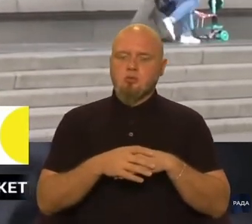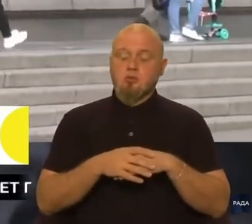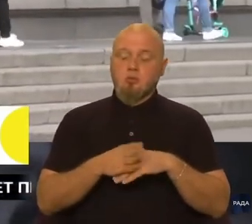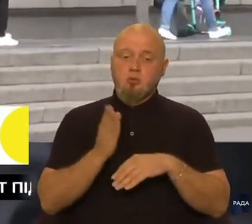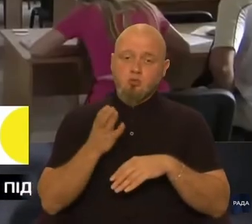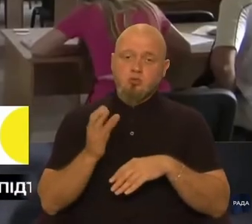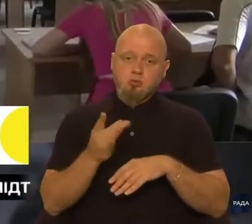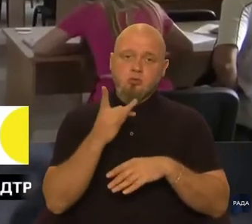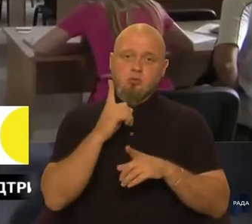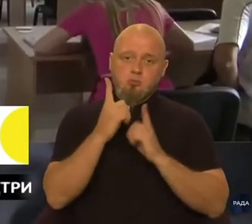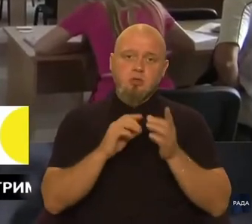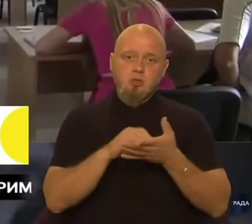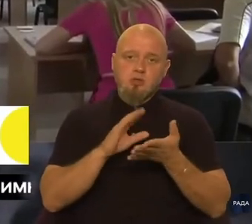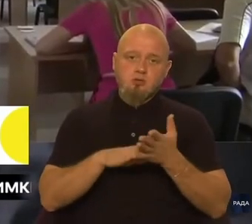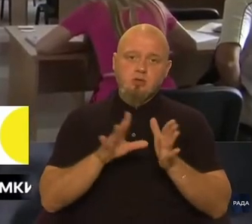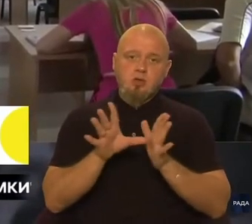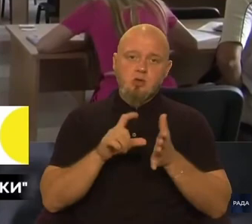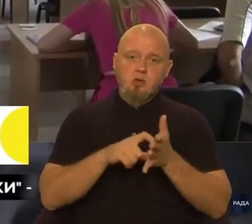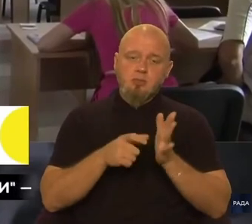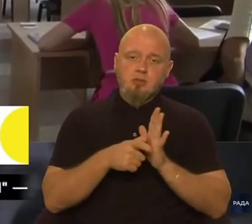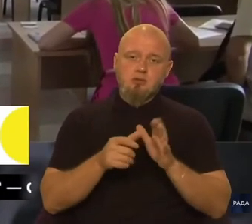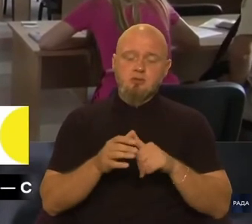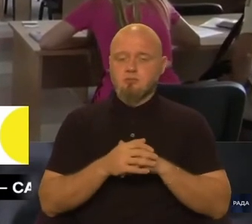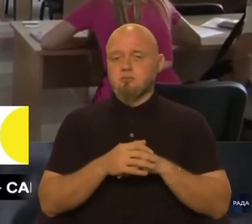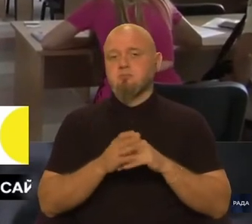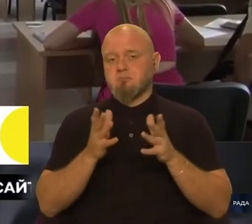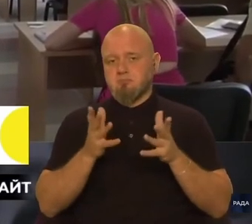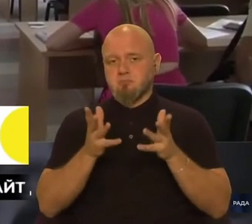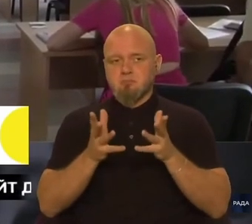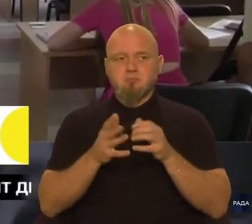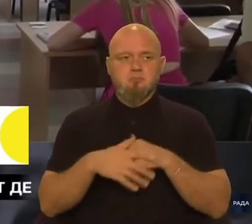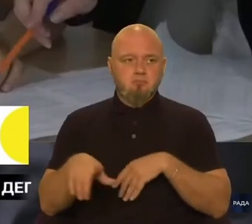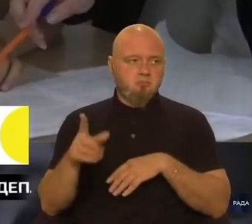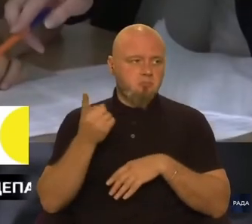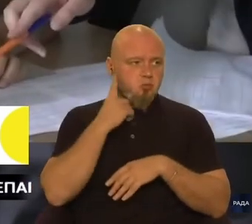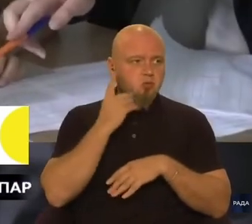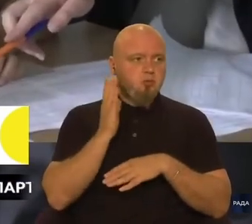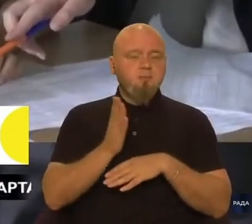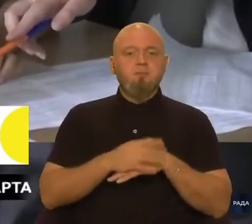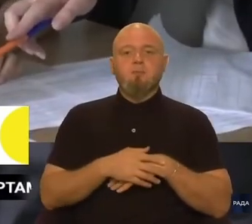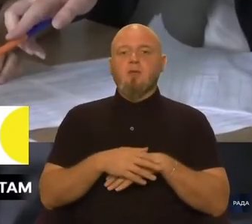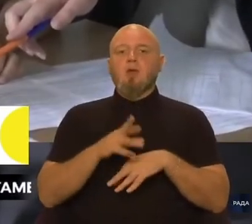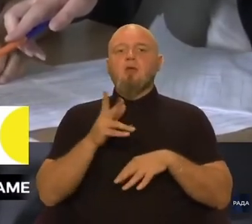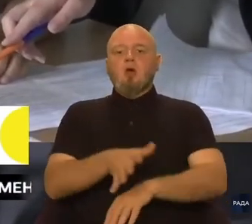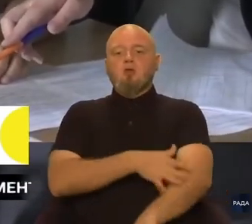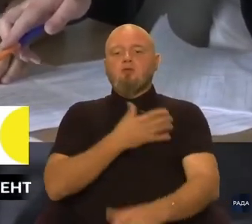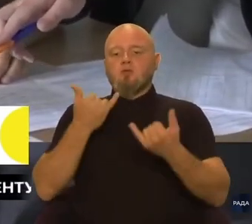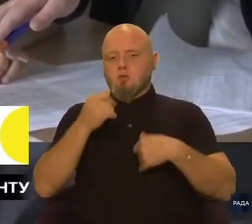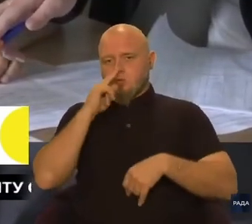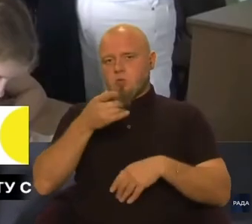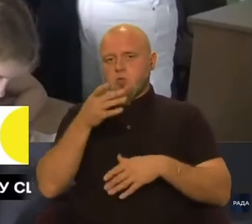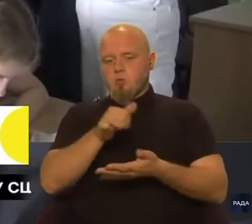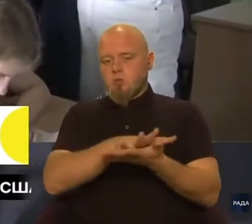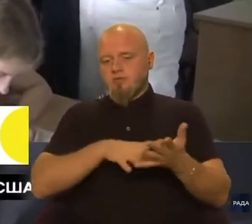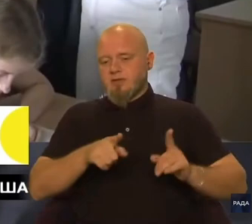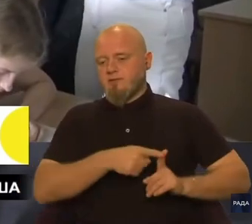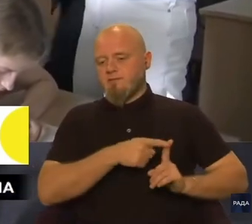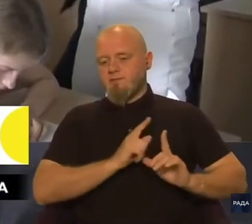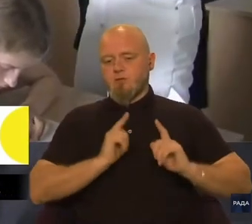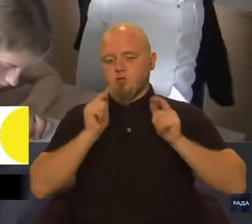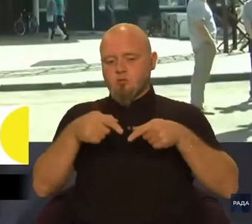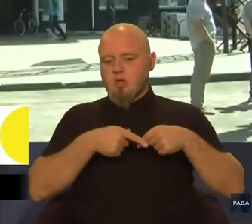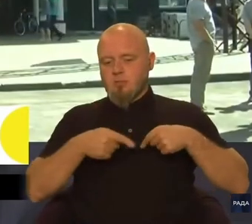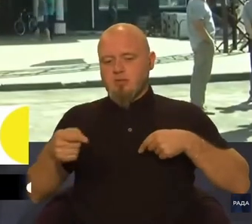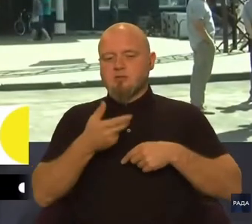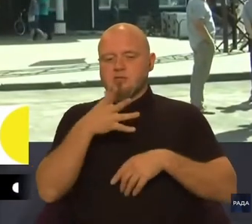Будете ще раз перереєстровувати електронний кабінет. Ага, все, почули. Пане Андрію, як довго цього року триватиме вступна кампанія, скільки